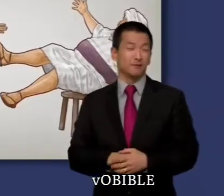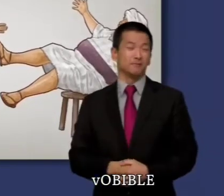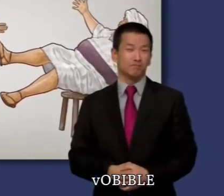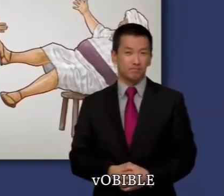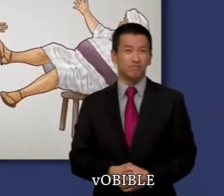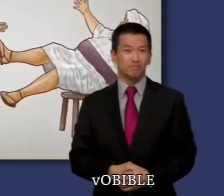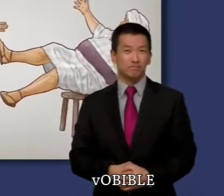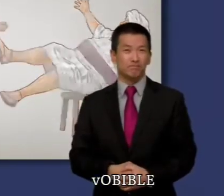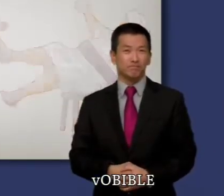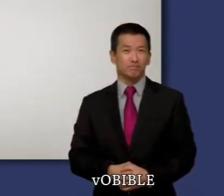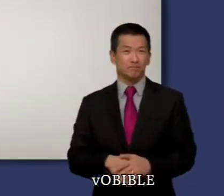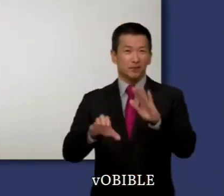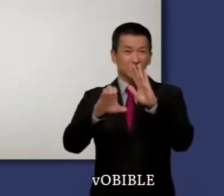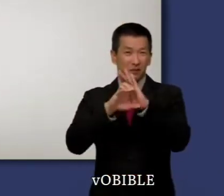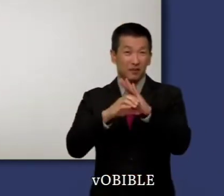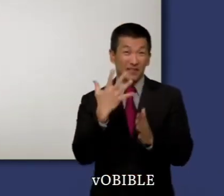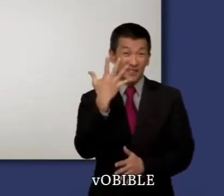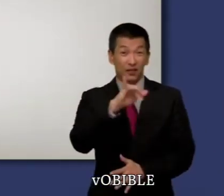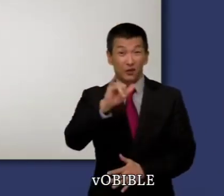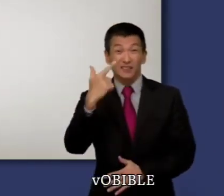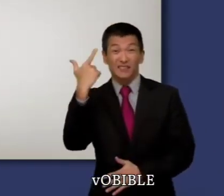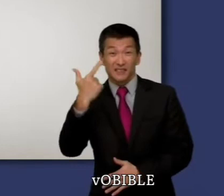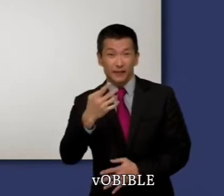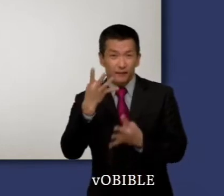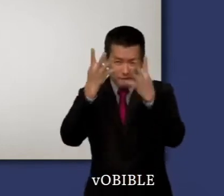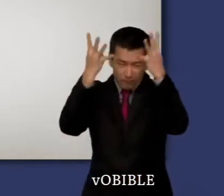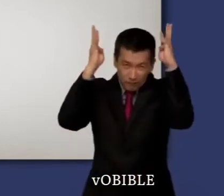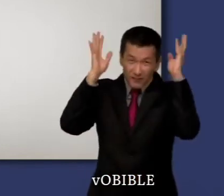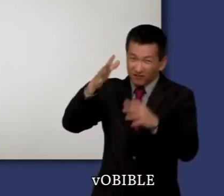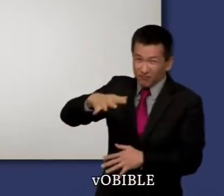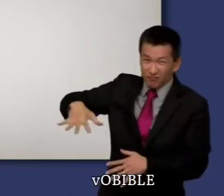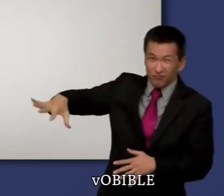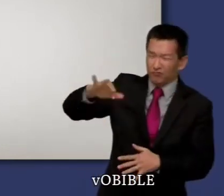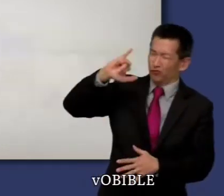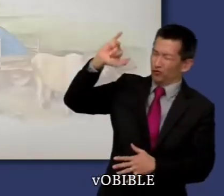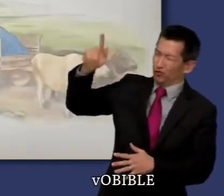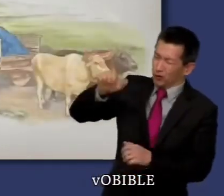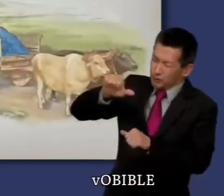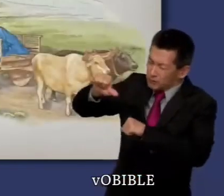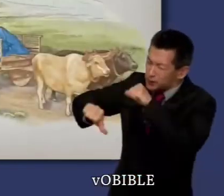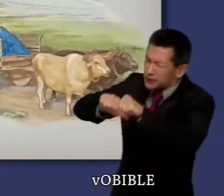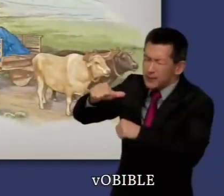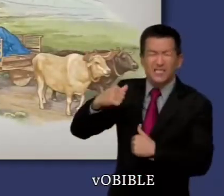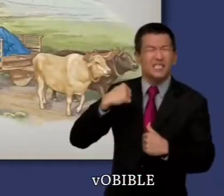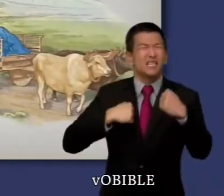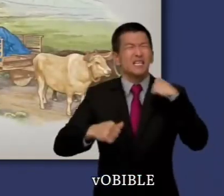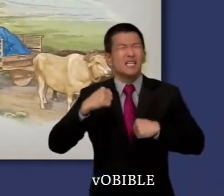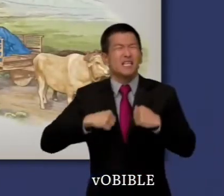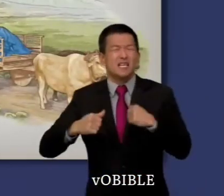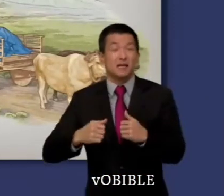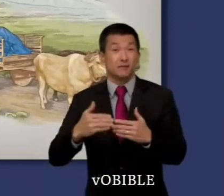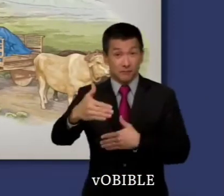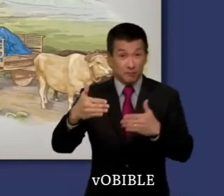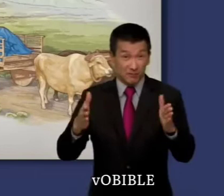il tombe en arrière et meurt. Dans les chapitres 5 à 7, les Philistins reçoivent une série de punitions sévères